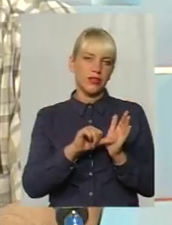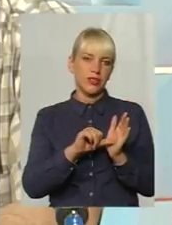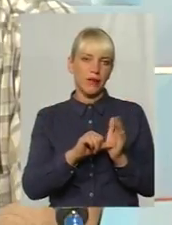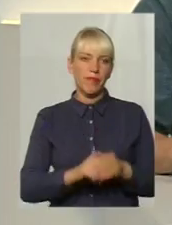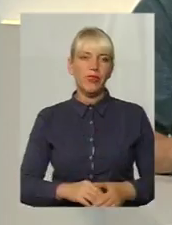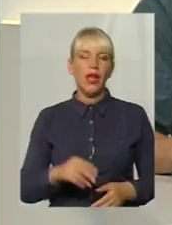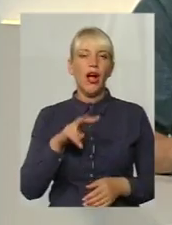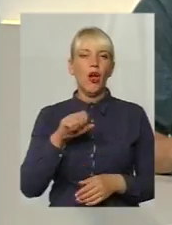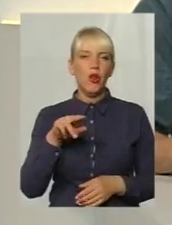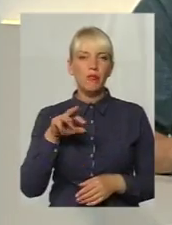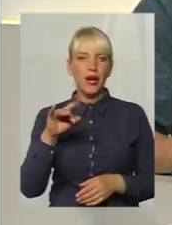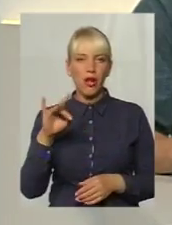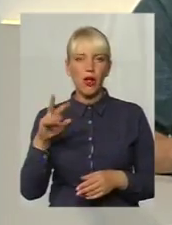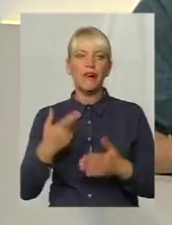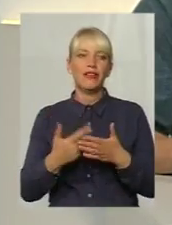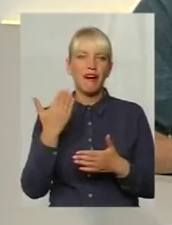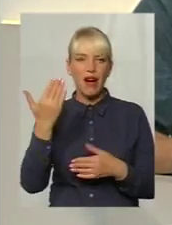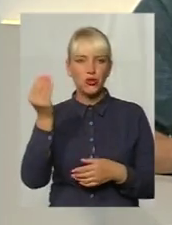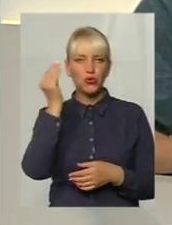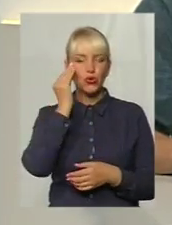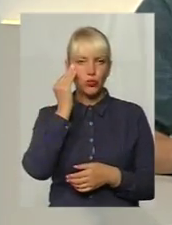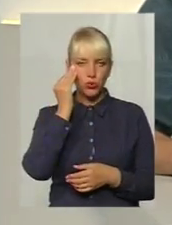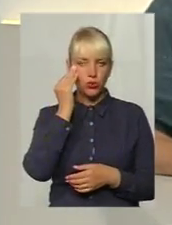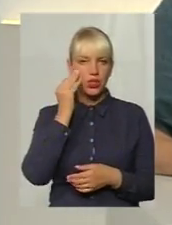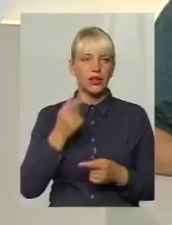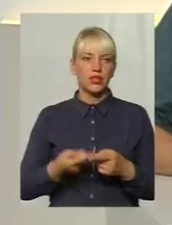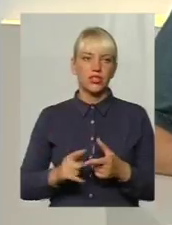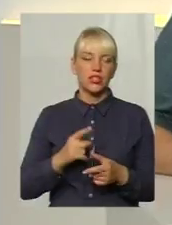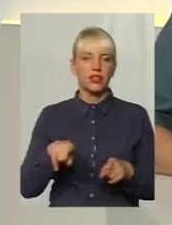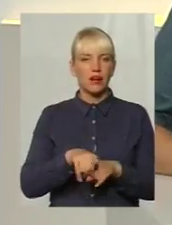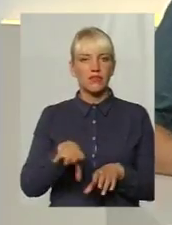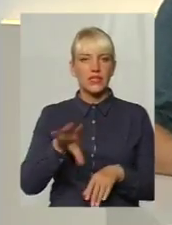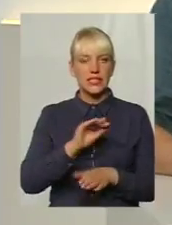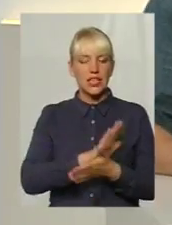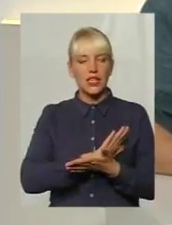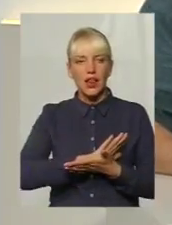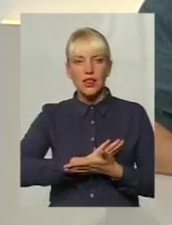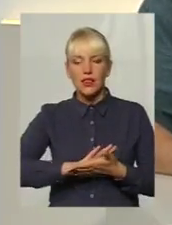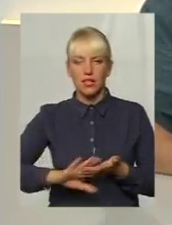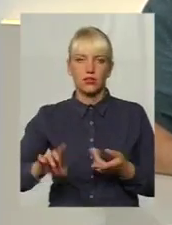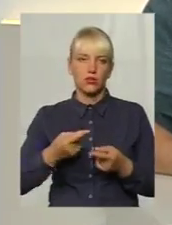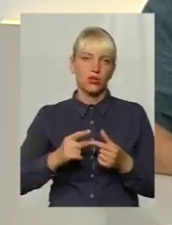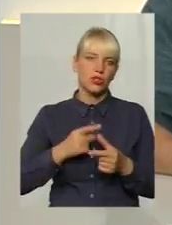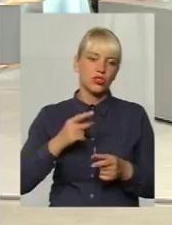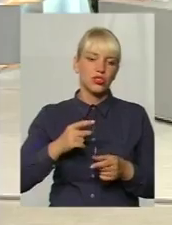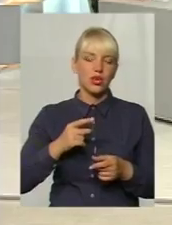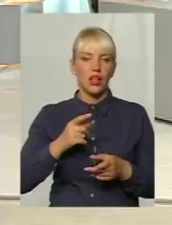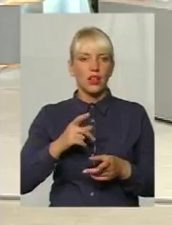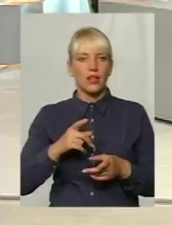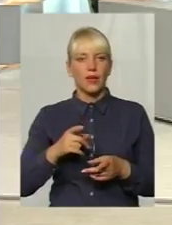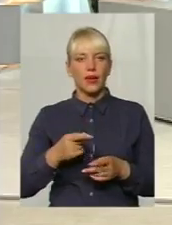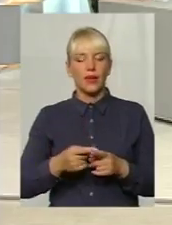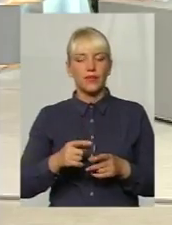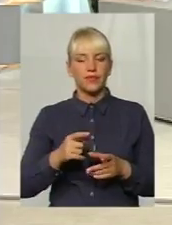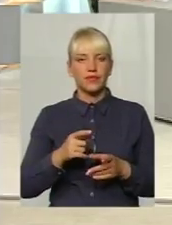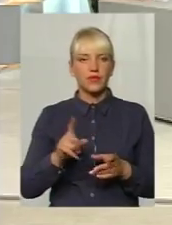Пані Людмила, до вас запитання все ж таки. На вашу думку, чи все так гладко, чи не дуже йде ця реформа? Все ж таки ПМСД номер два,